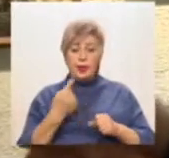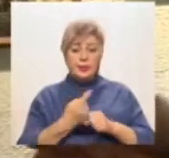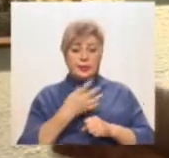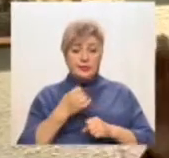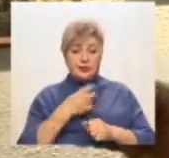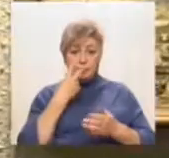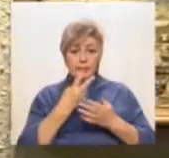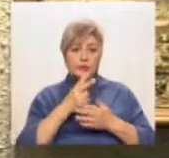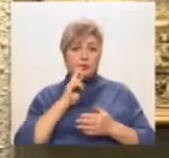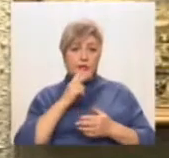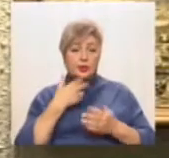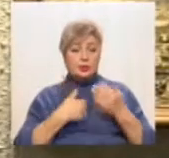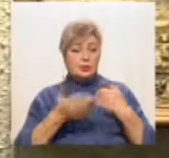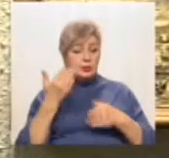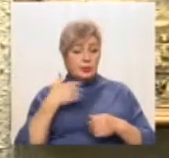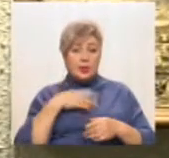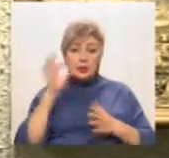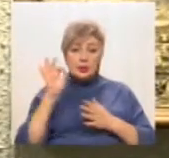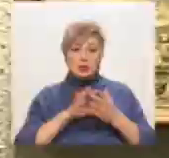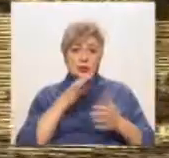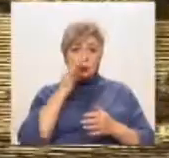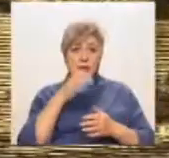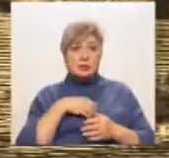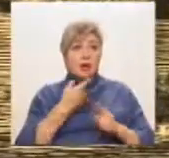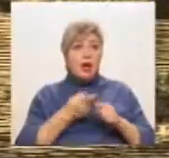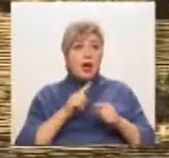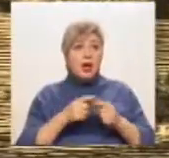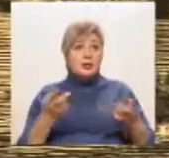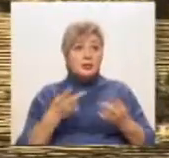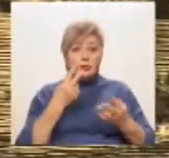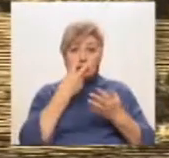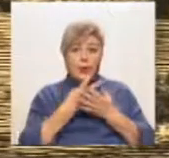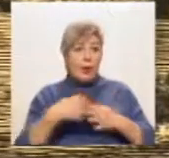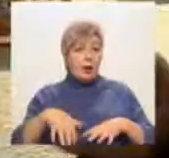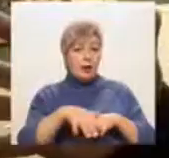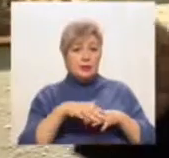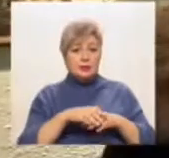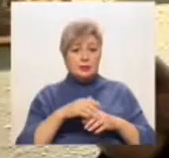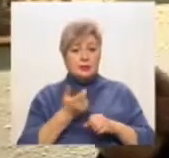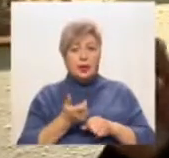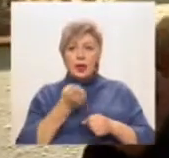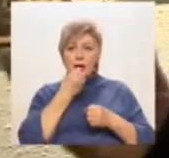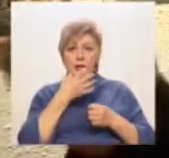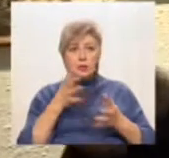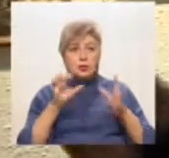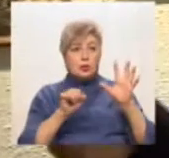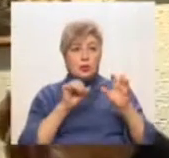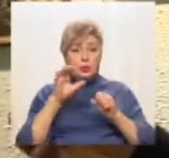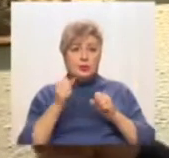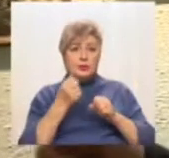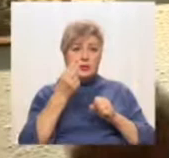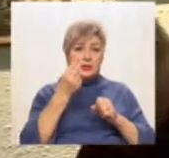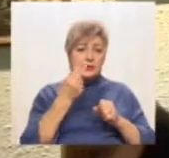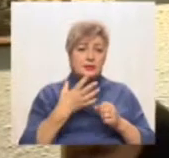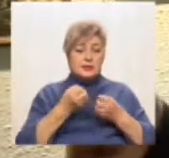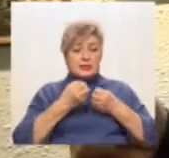одразу сказав йому, «Сашко, ці витвори треба показувати. Він добре ловить гру світла і тіні, передає ці нюанси.